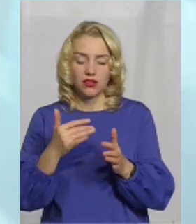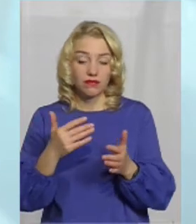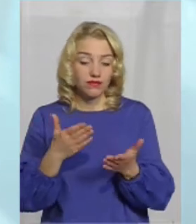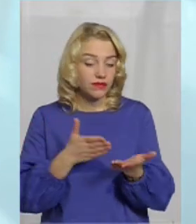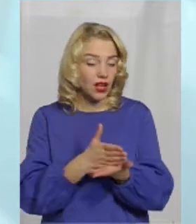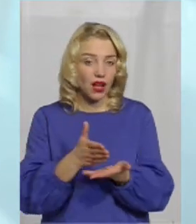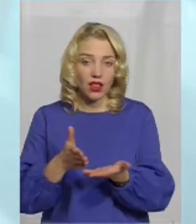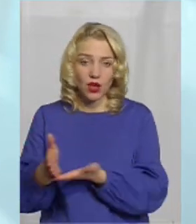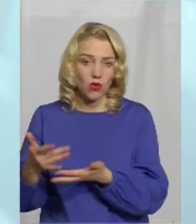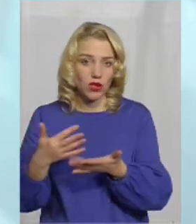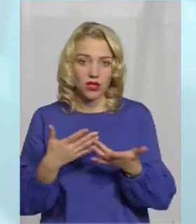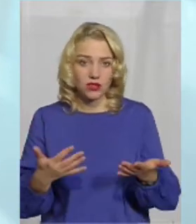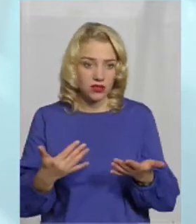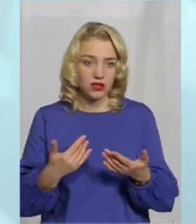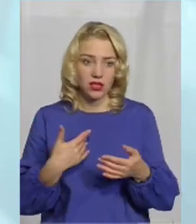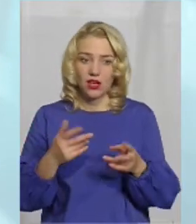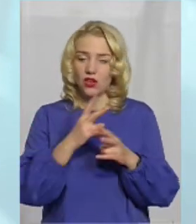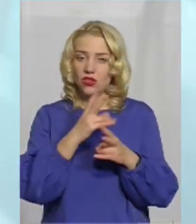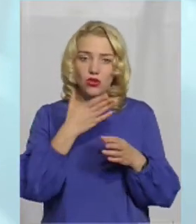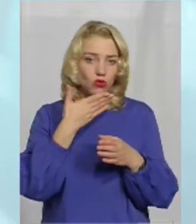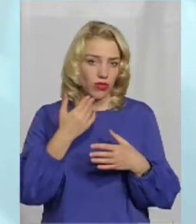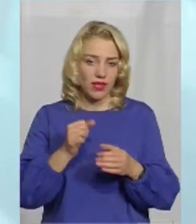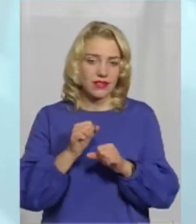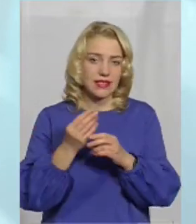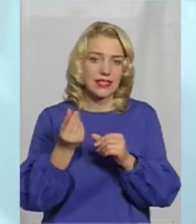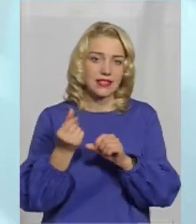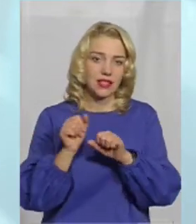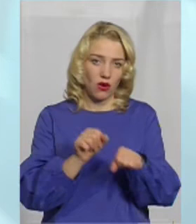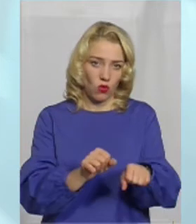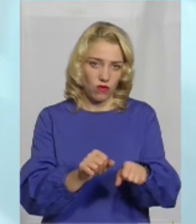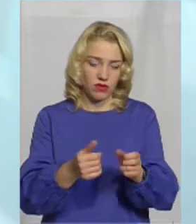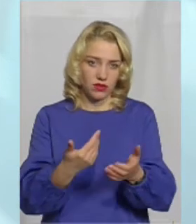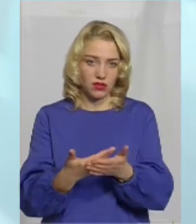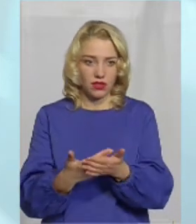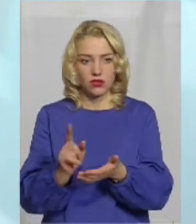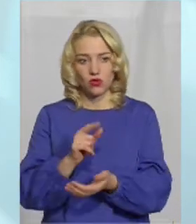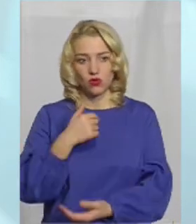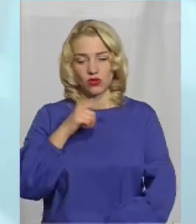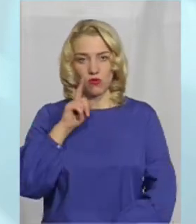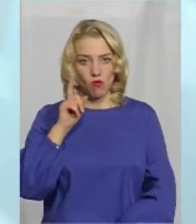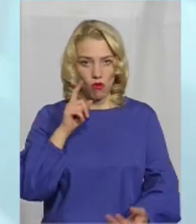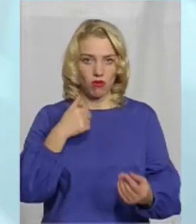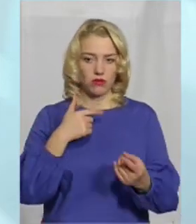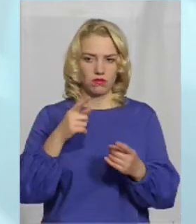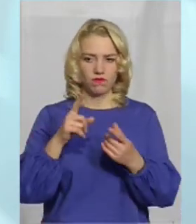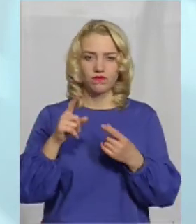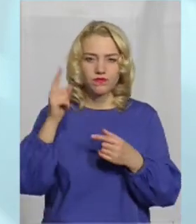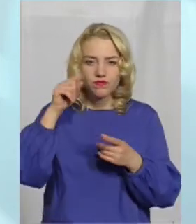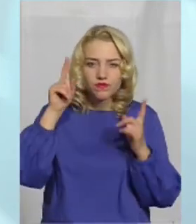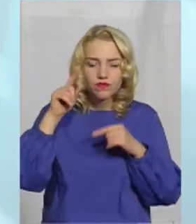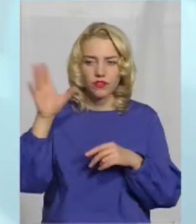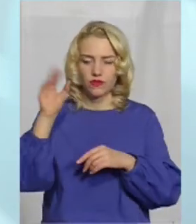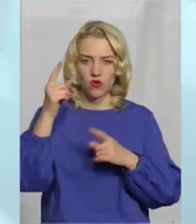різні, і ніхто не застрахований. Ну, здається, ніби, що в нас там молодь така найбільш підкута в